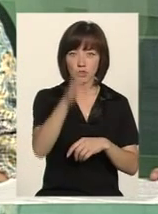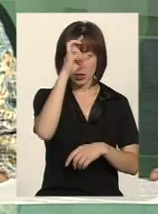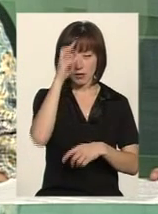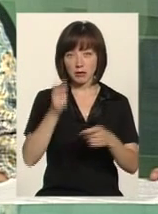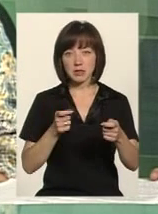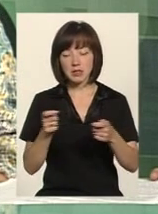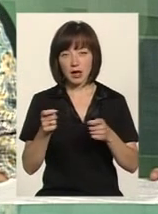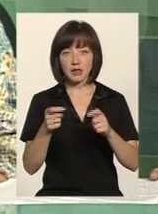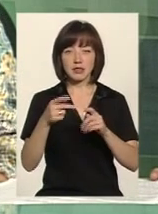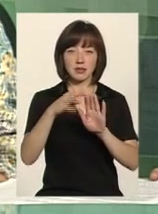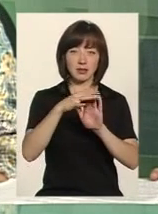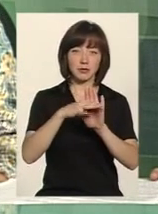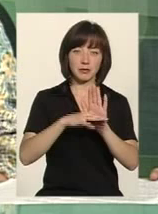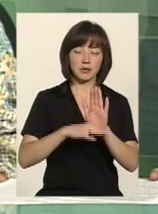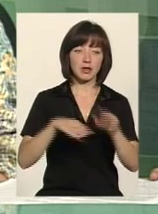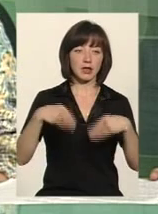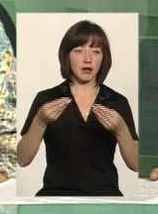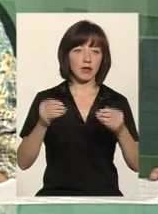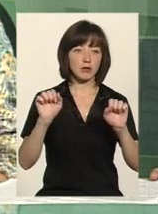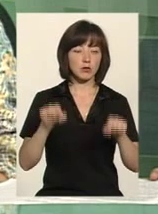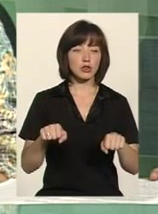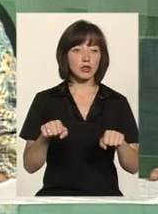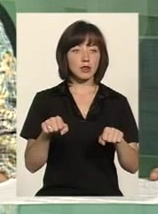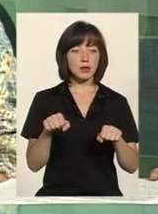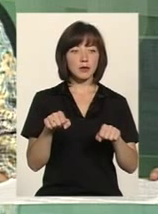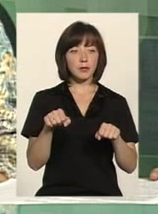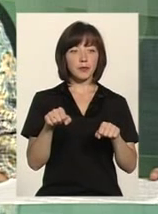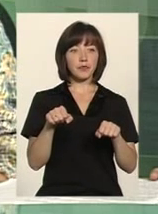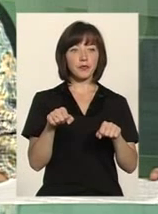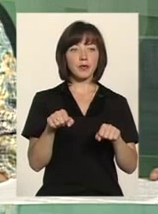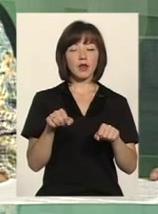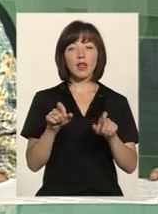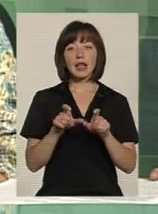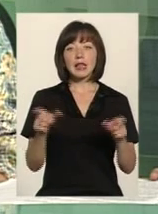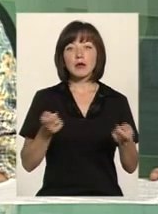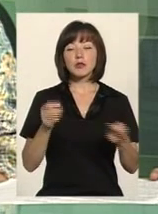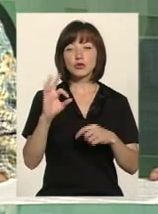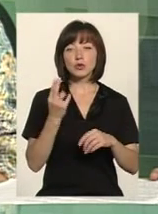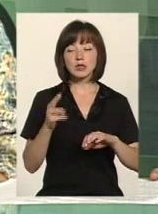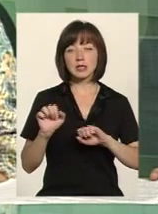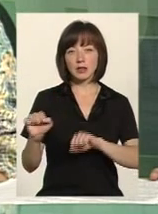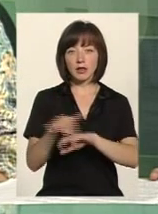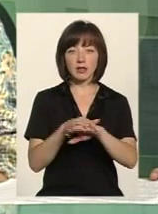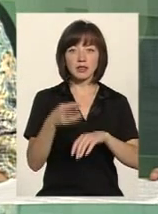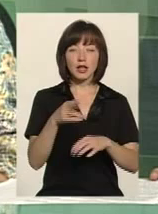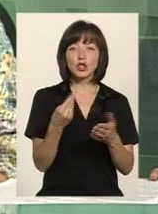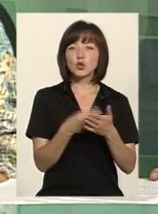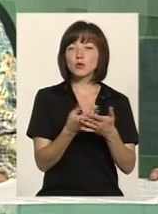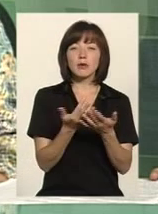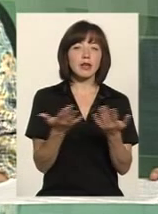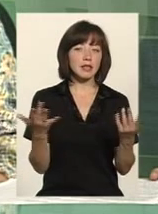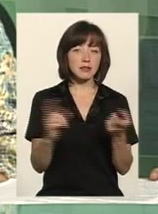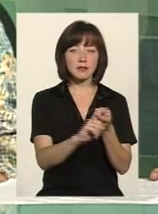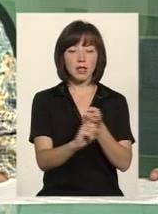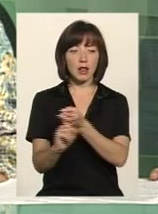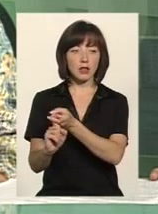державної адміністрації, і також можуть надаватися керівником Департаменту соціального захисту населення. Суми різні, в залежності